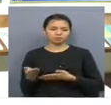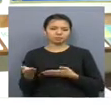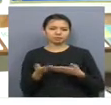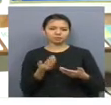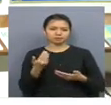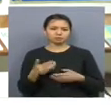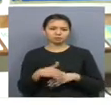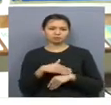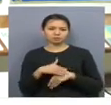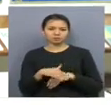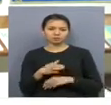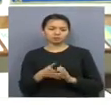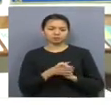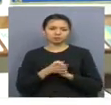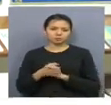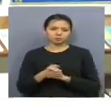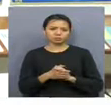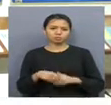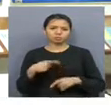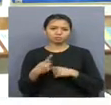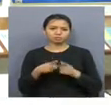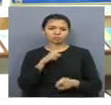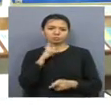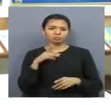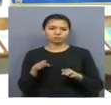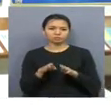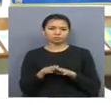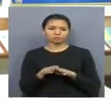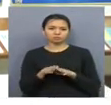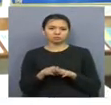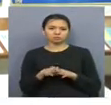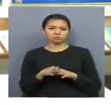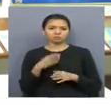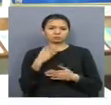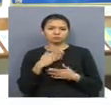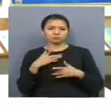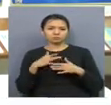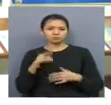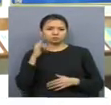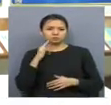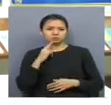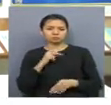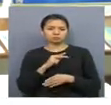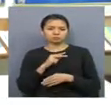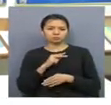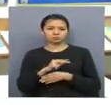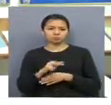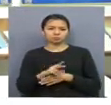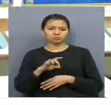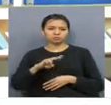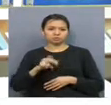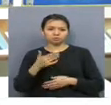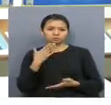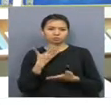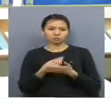жастарды тәрбелі, келешек өз көлін ұрпақтарды осы егі істерге мербандылық қазақтың қанынасынген, ұлтымыздың